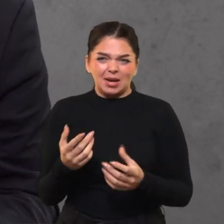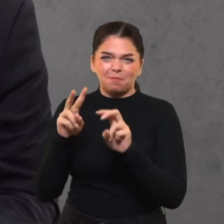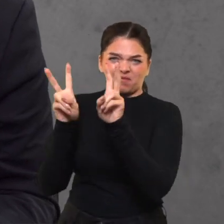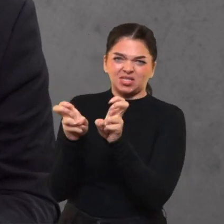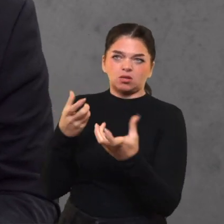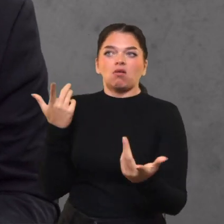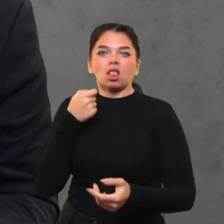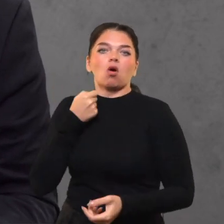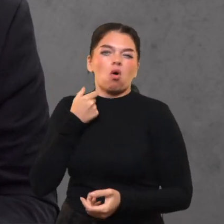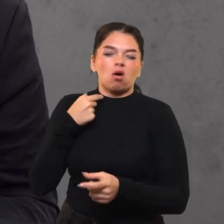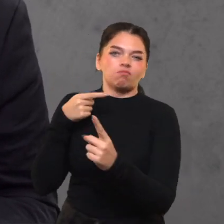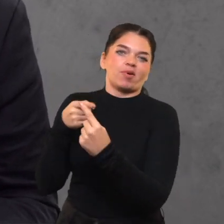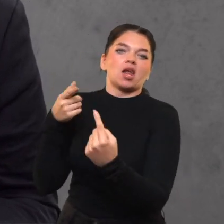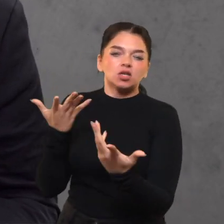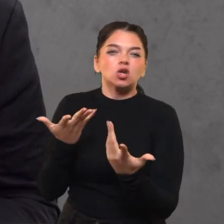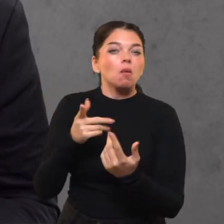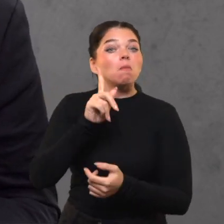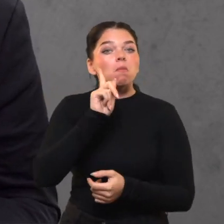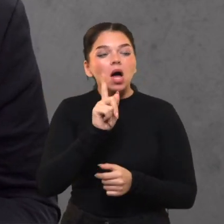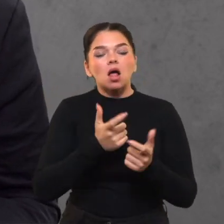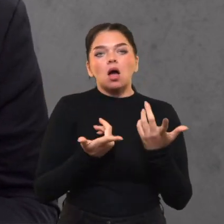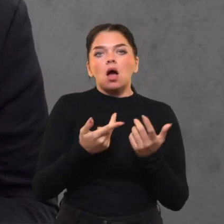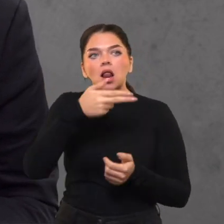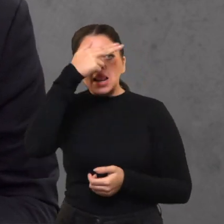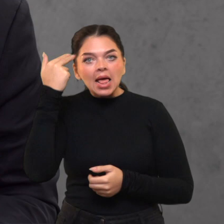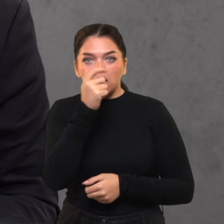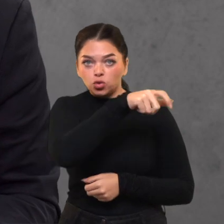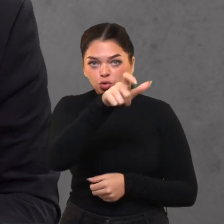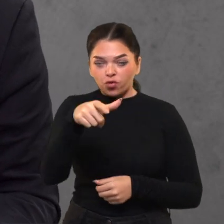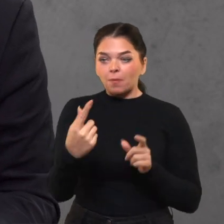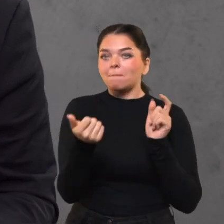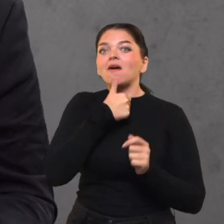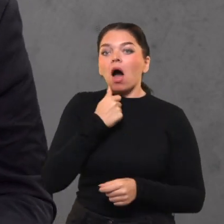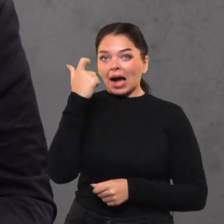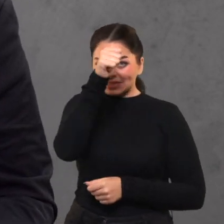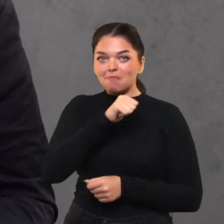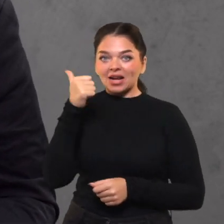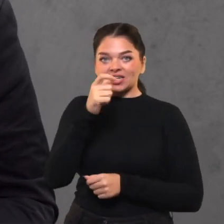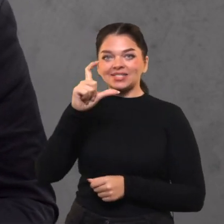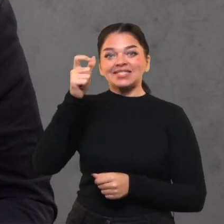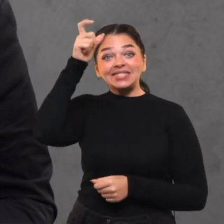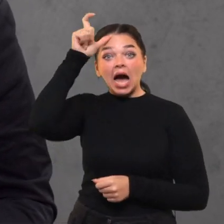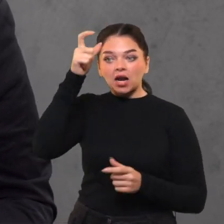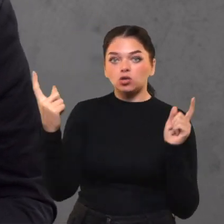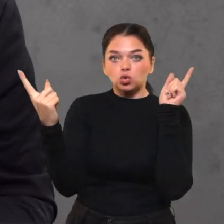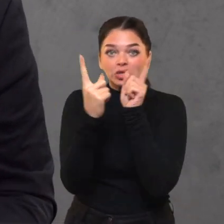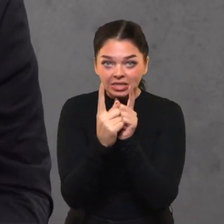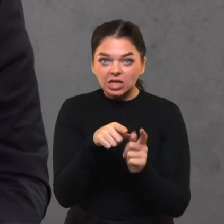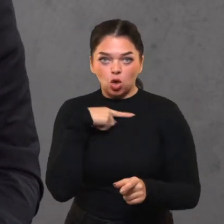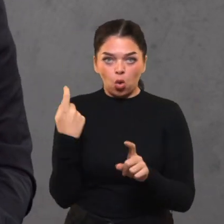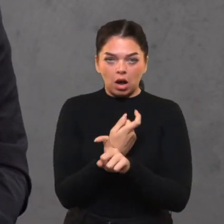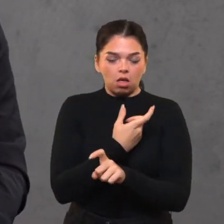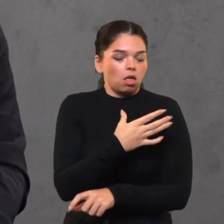turbūt labai retas Lietuvis buvo sutikęs net kelis kartus asmeniškai į carą. Nes